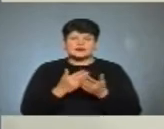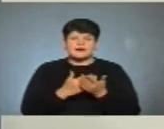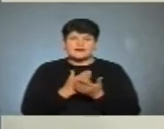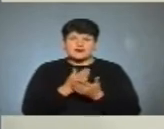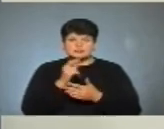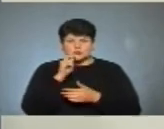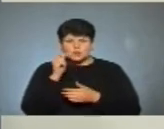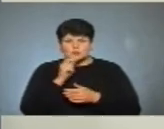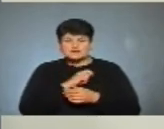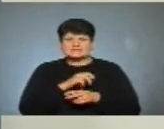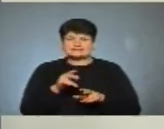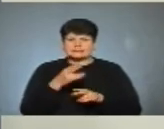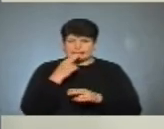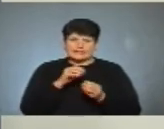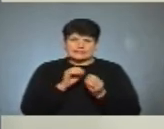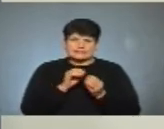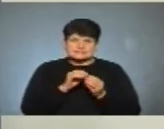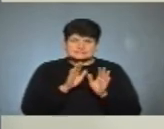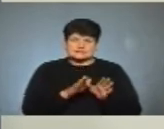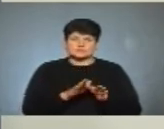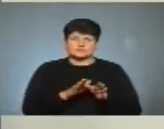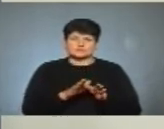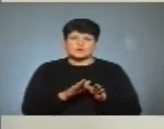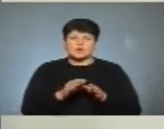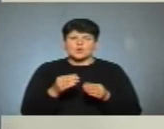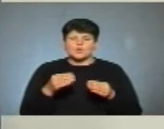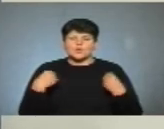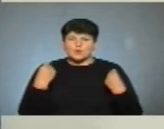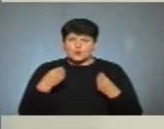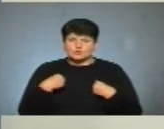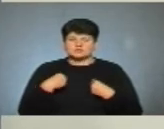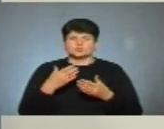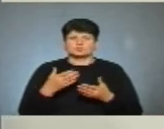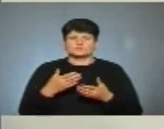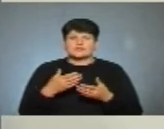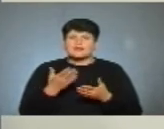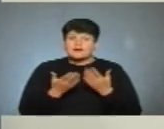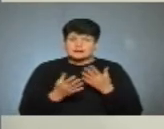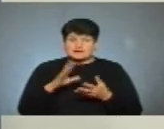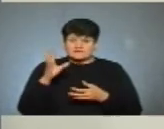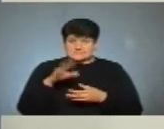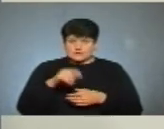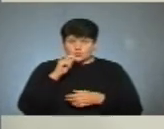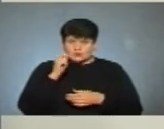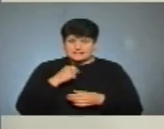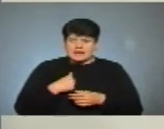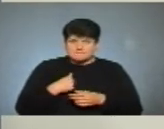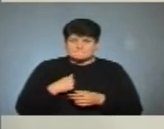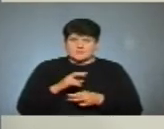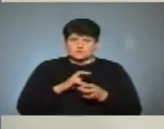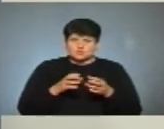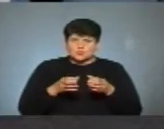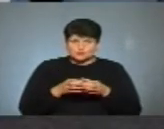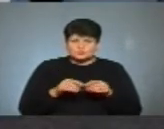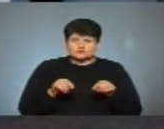українського традиційного одягу, строю. Але в цієї України. А ми пошуковою